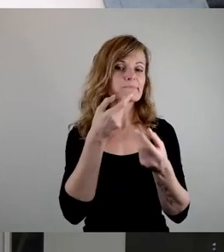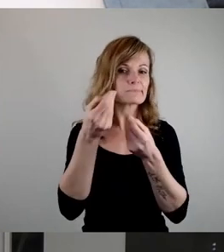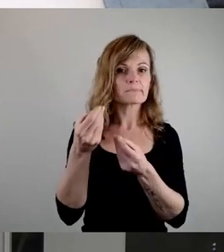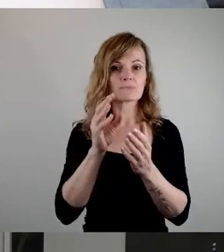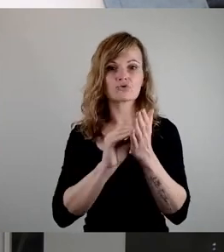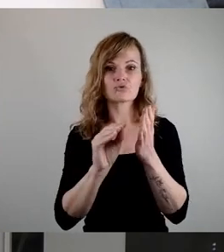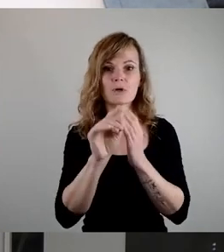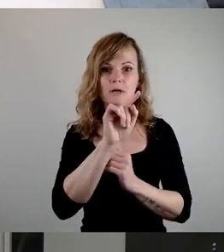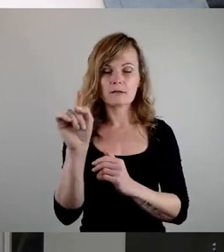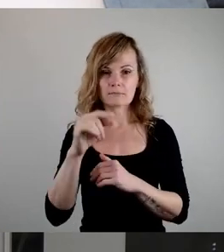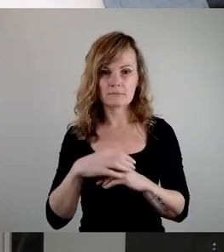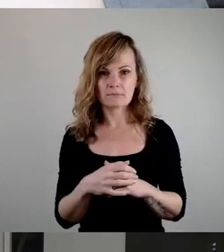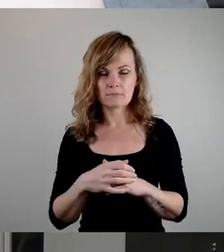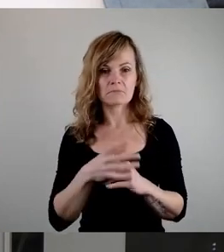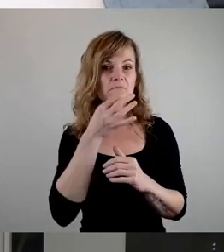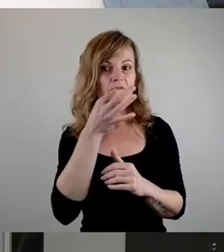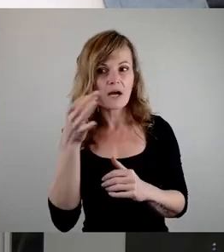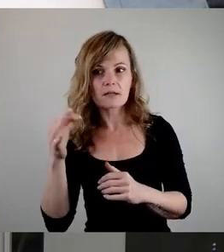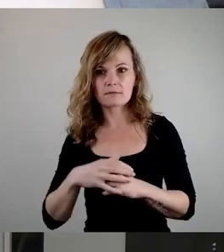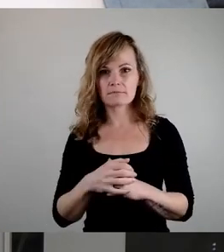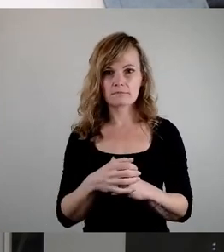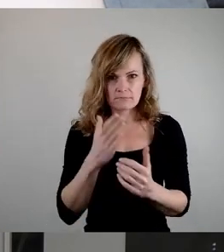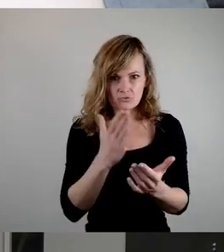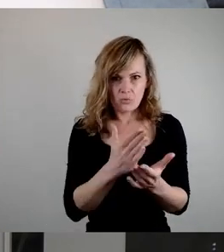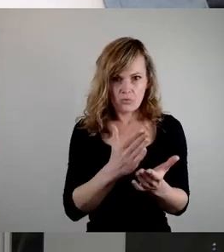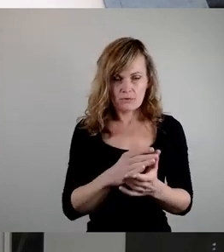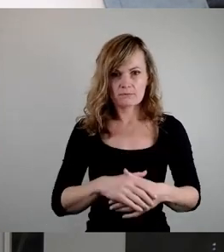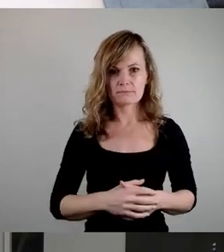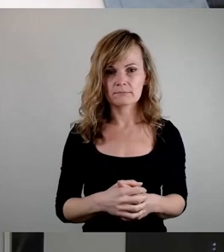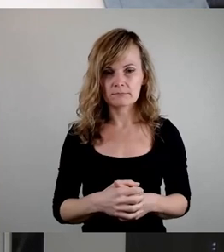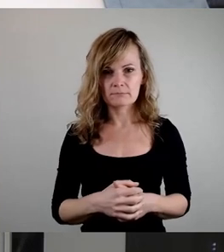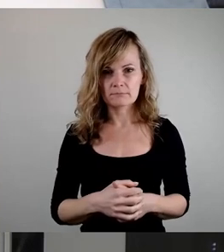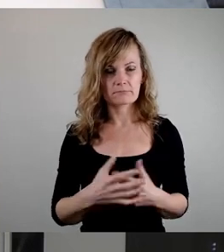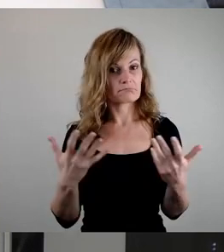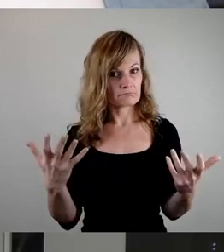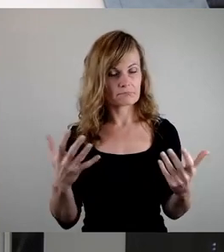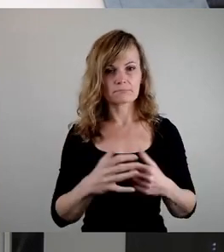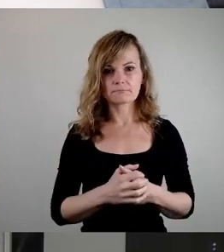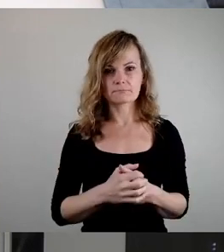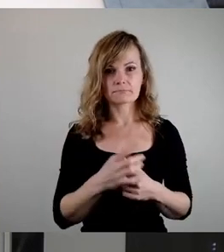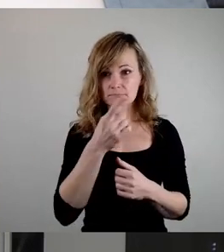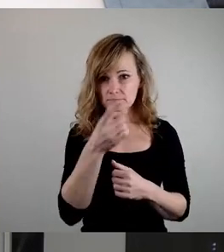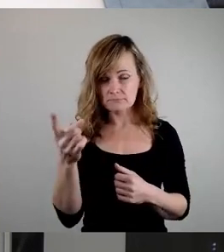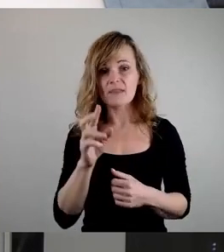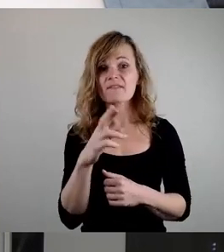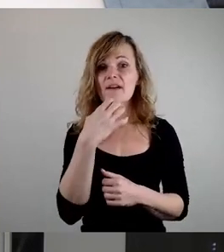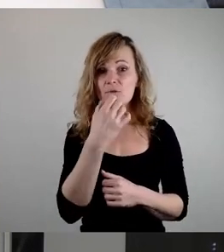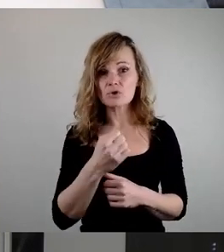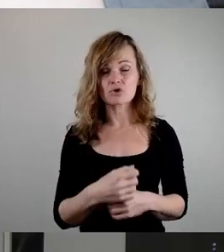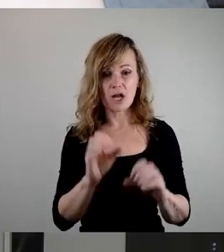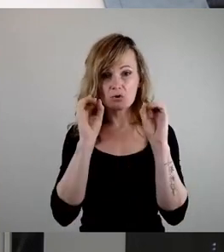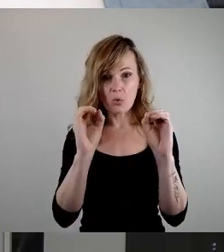Eine Rückmeldung gab es auch. Gewünscht wurde dies bei null Schulen. Exakt null.